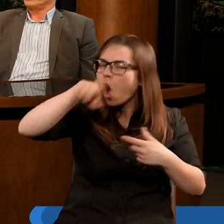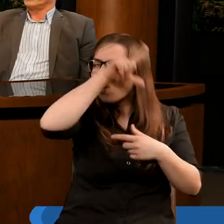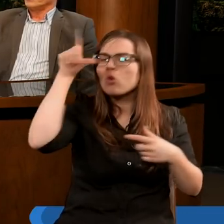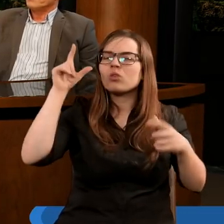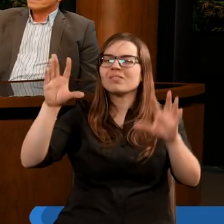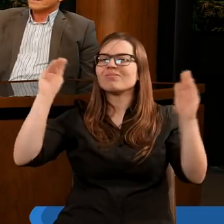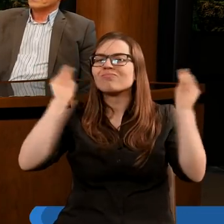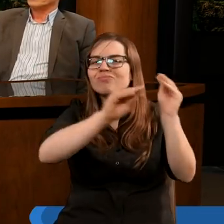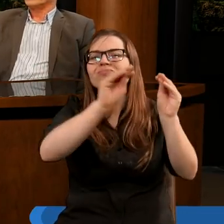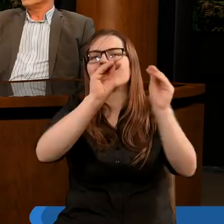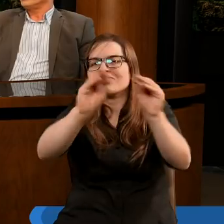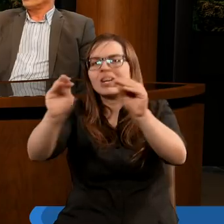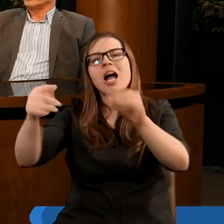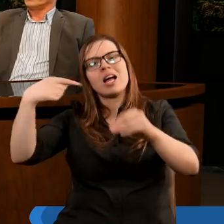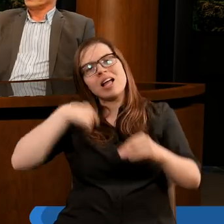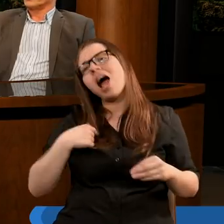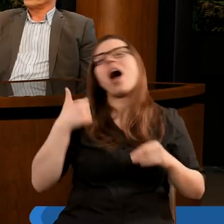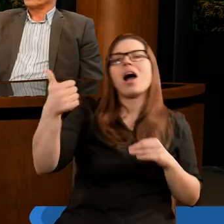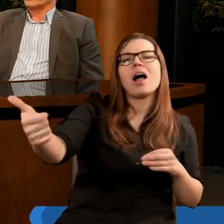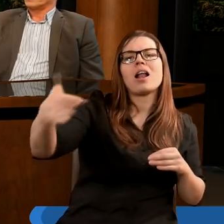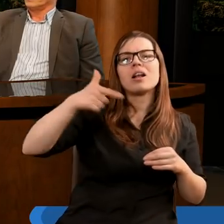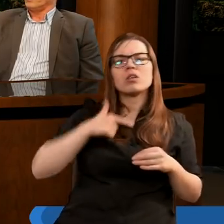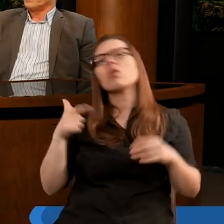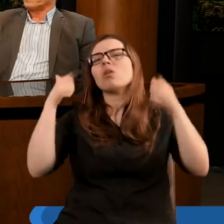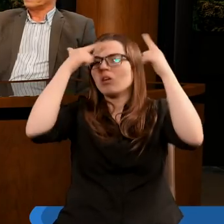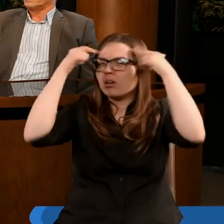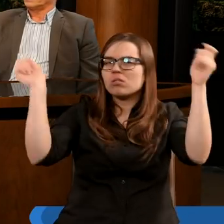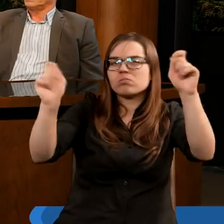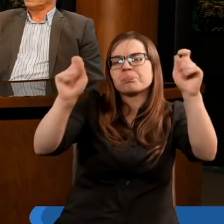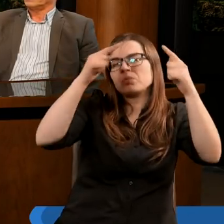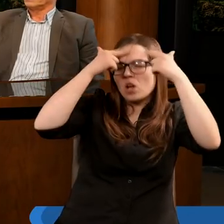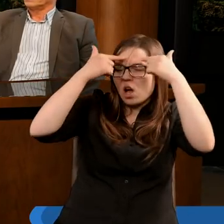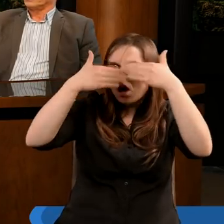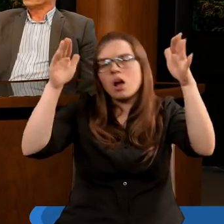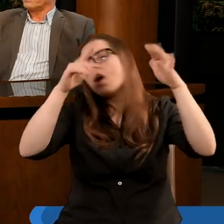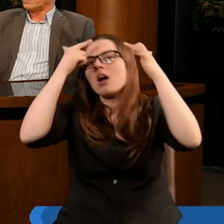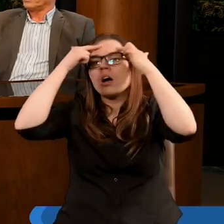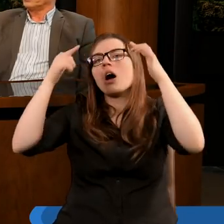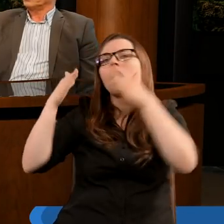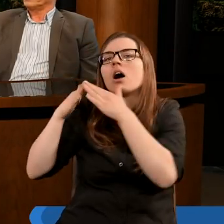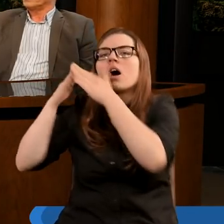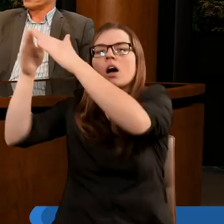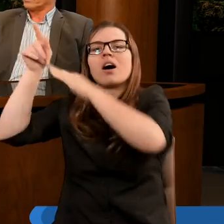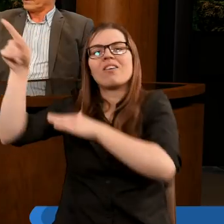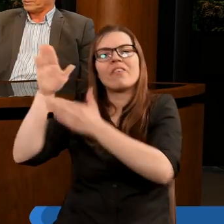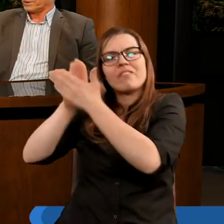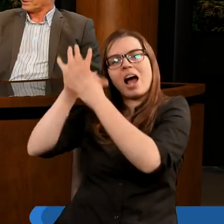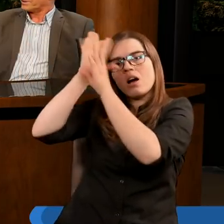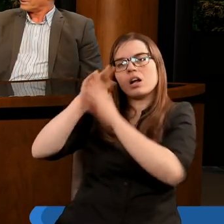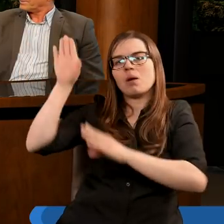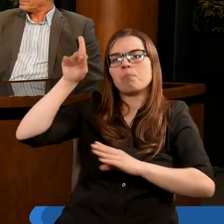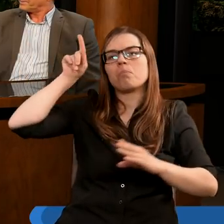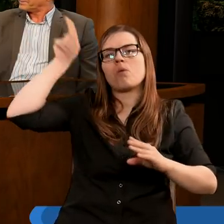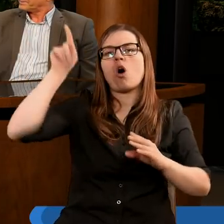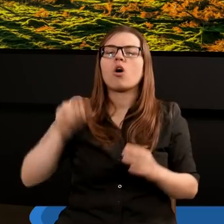żeby i my sami, i oni, żebyśmy się opamiętali i oddawali Bogu należną uchwały i